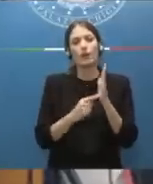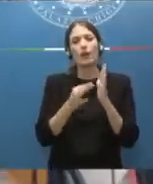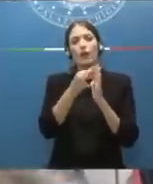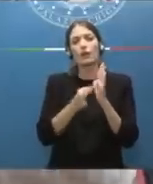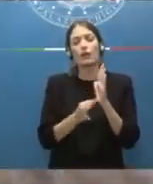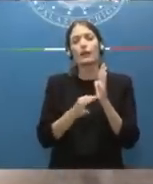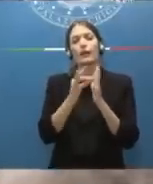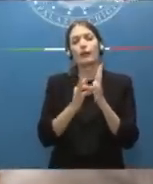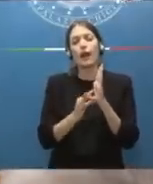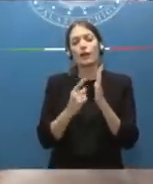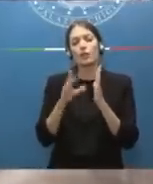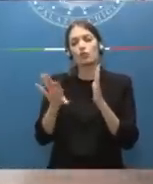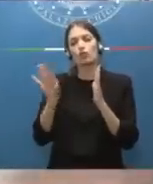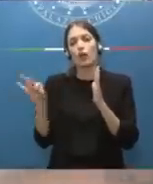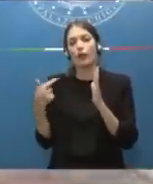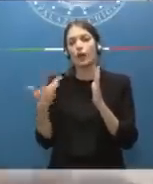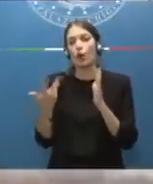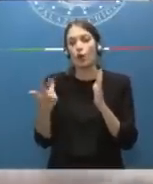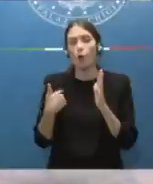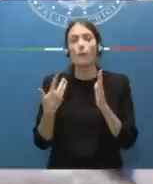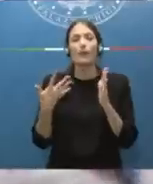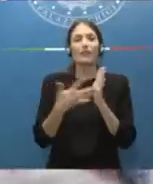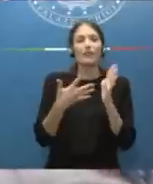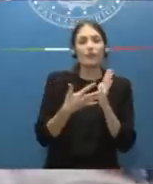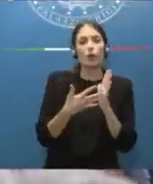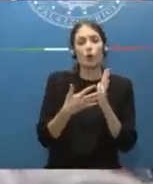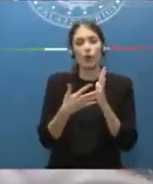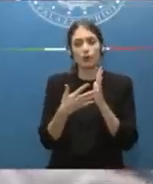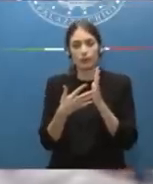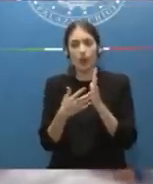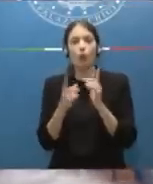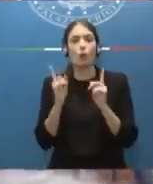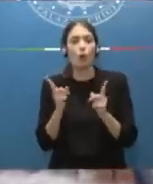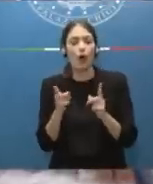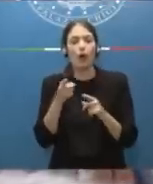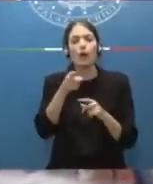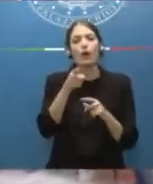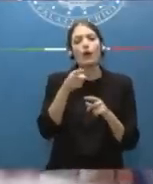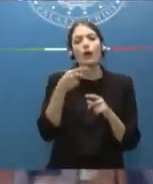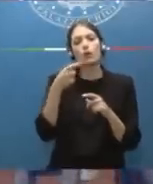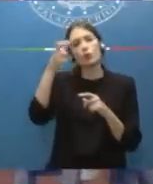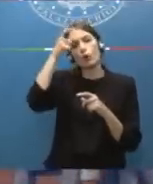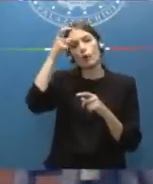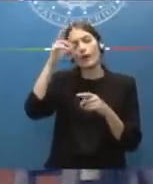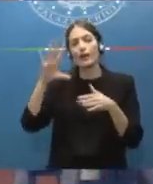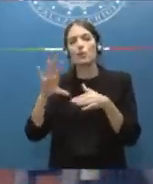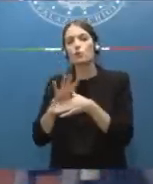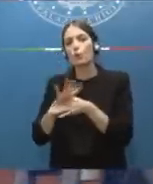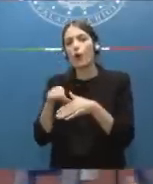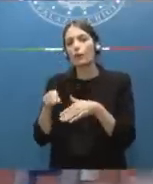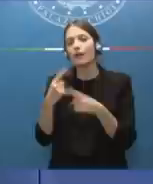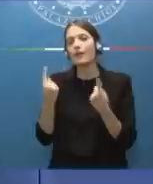nella scelta, le eventuali criticità incontrate e cosa si aspetta lei dalla sua squadra di governo? O non si aspetta,